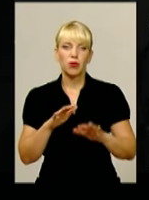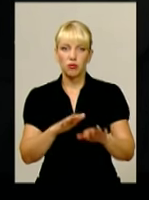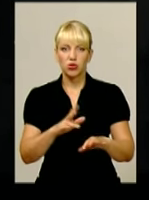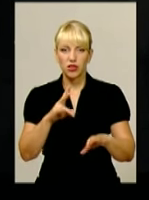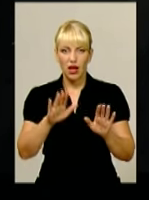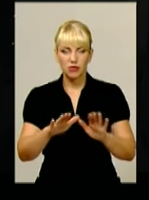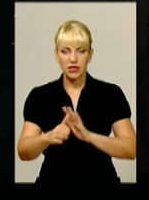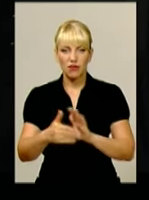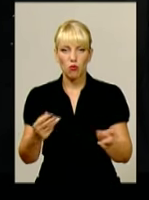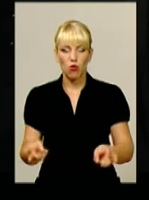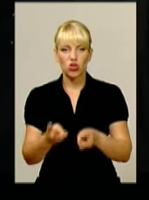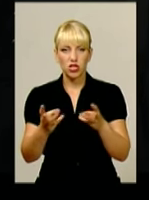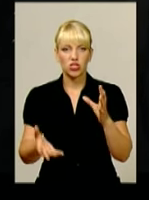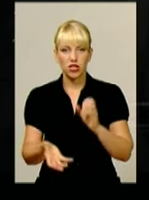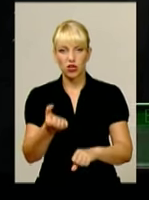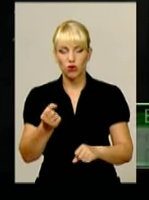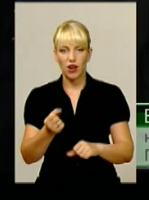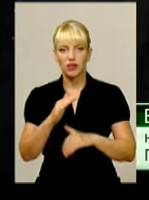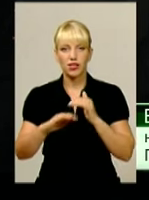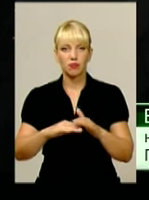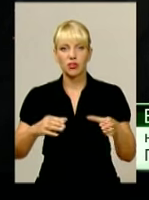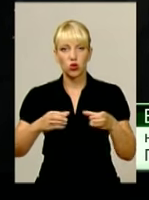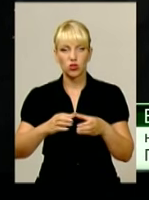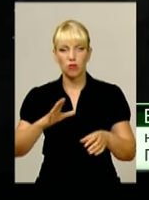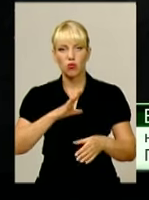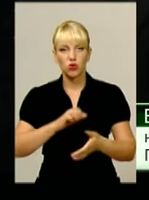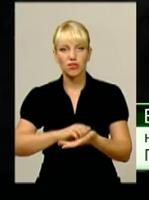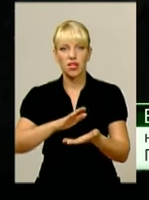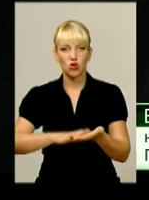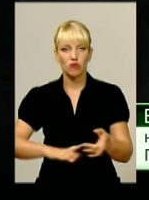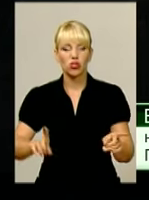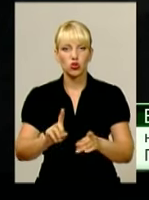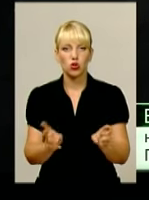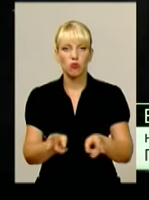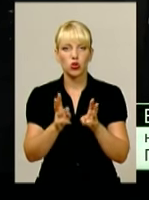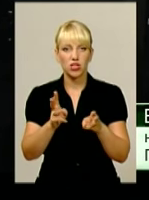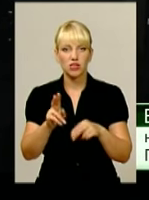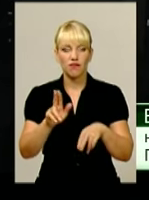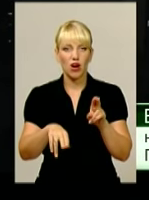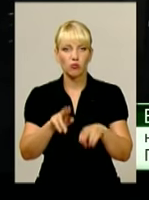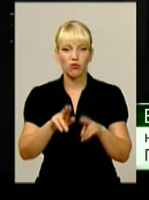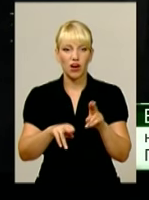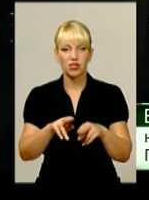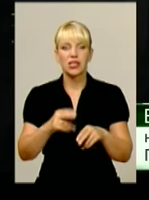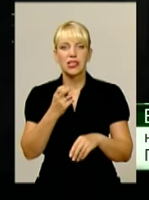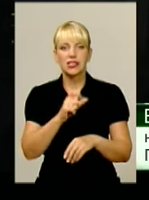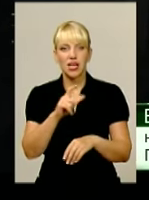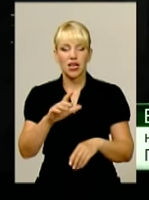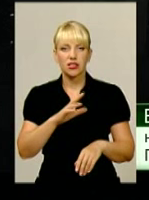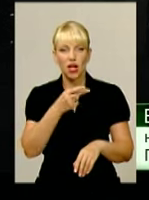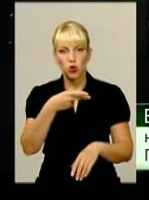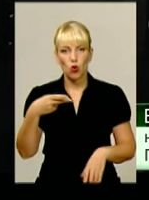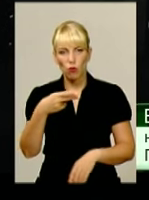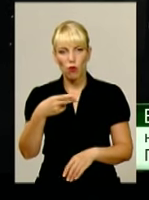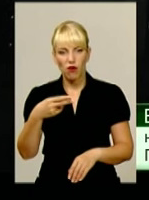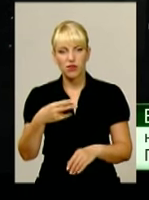виклику пожежно-рятувальних підрозділів було встановлено, що пожежа в фарбувальному цеху на другому поверхі